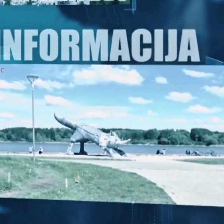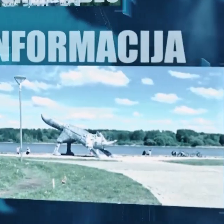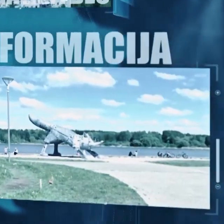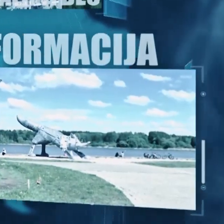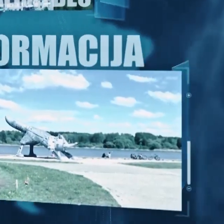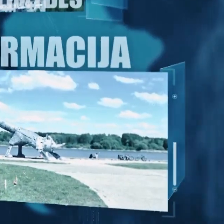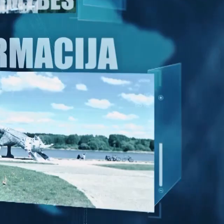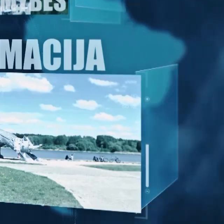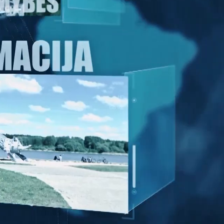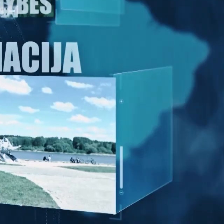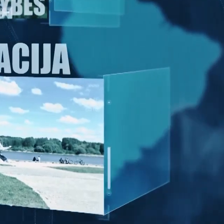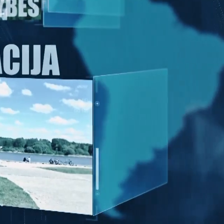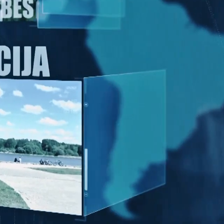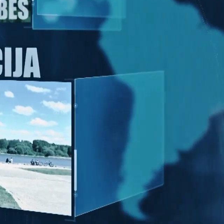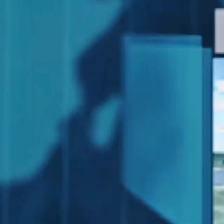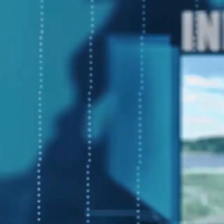Muzika